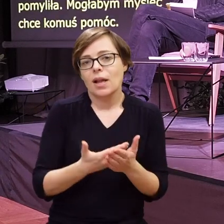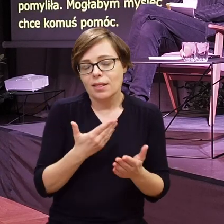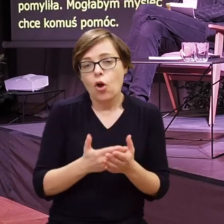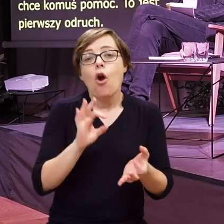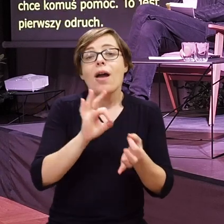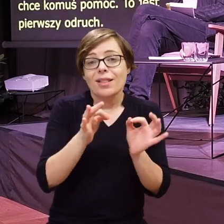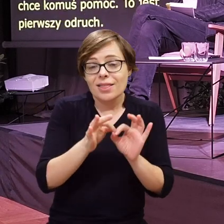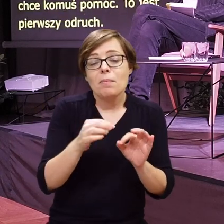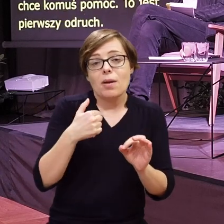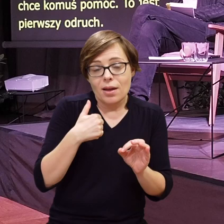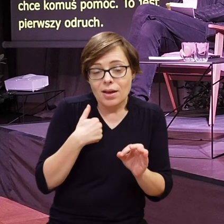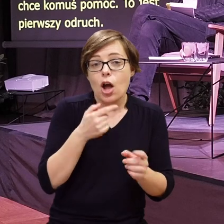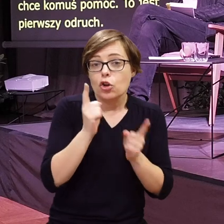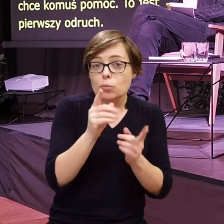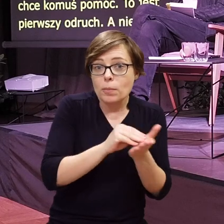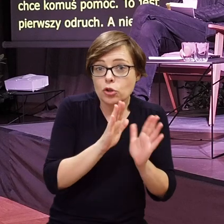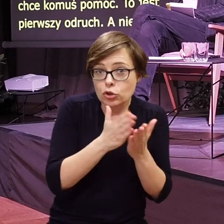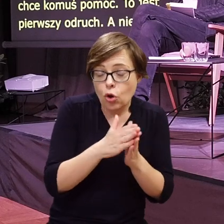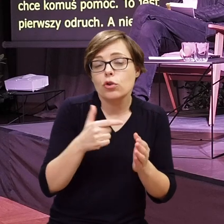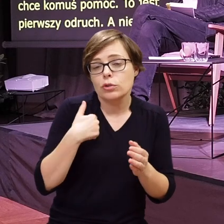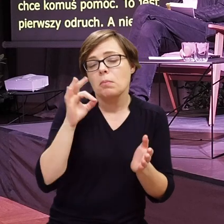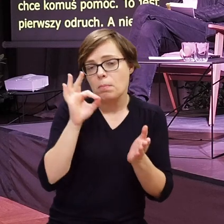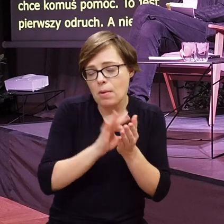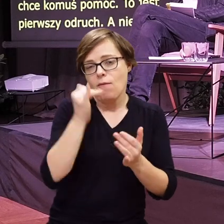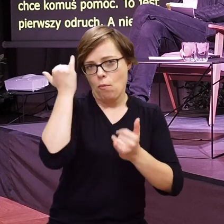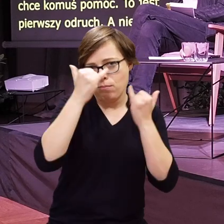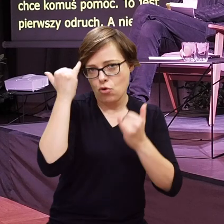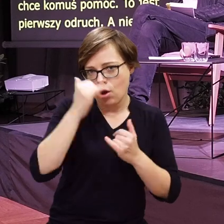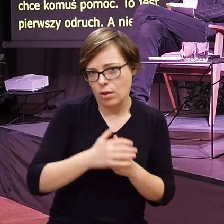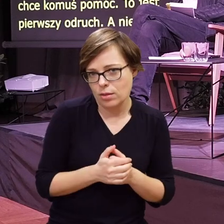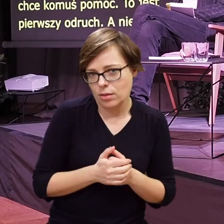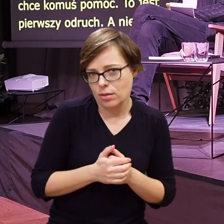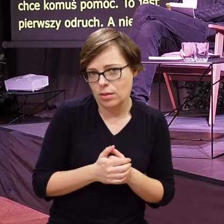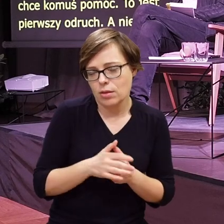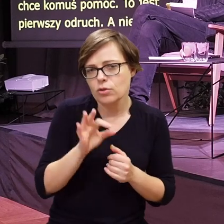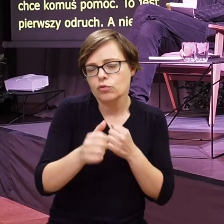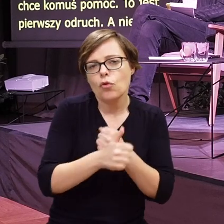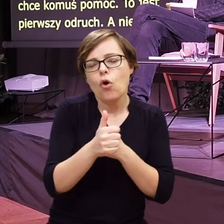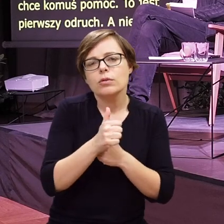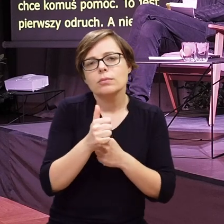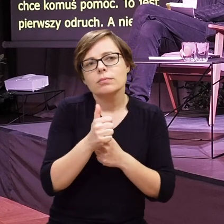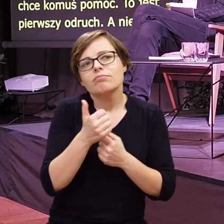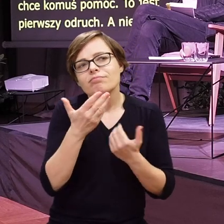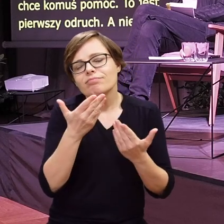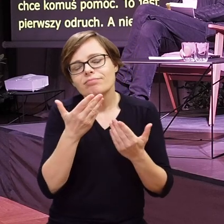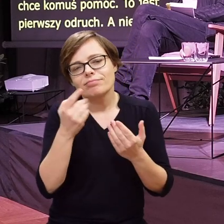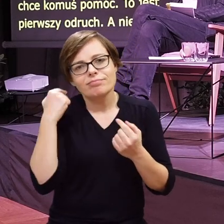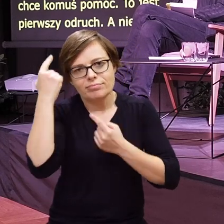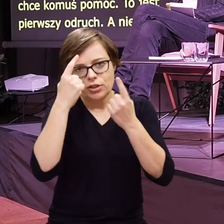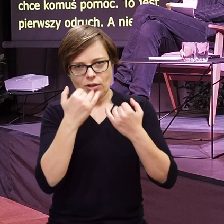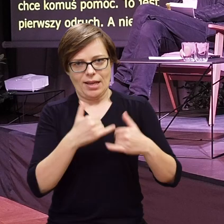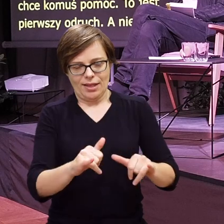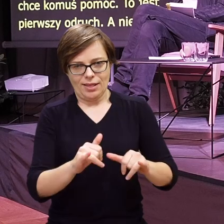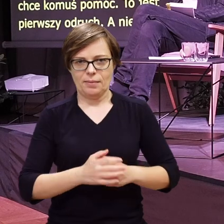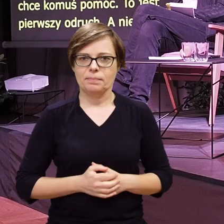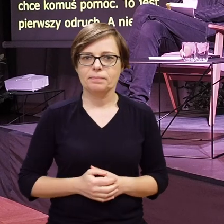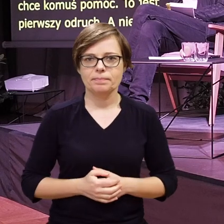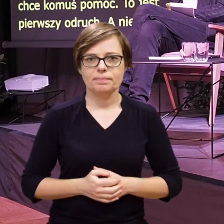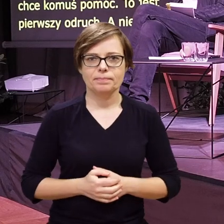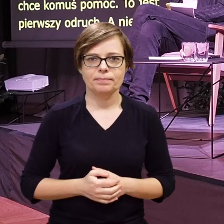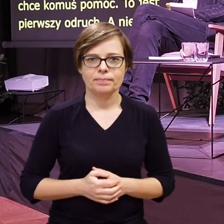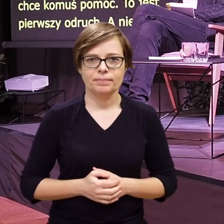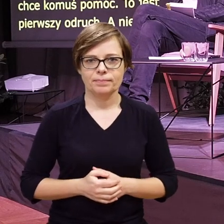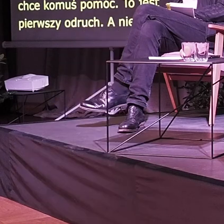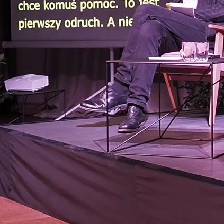Więc może popełniłabym jakieś błędy, gdybym napisała szybko tę książkę, takie związane z nastawieniem do właśnie tej grupy osób.